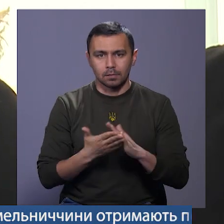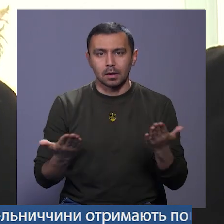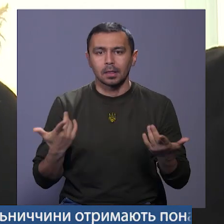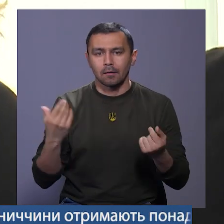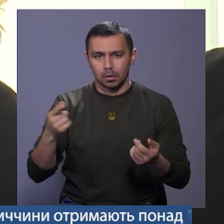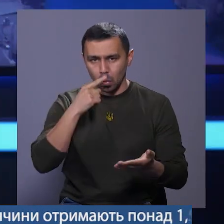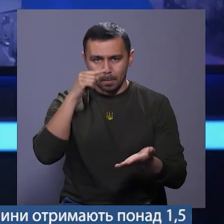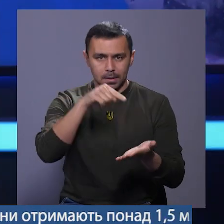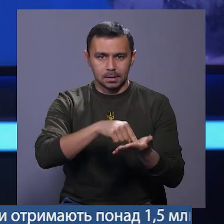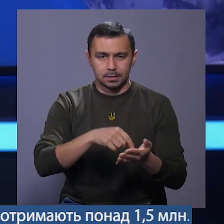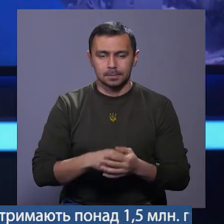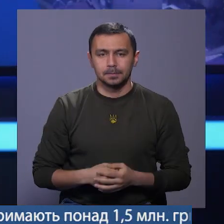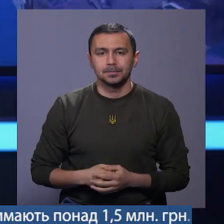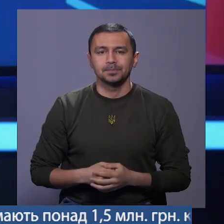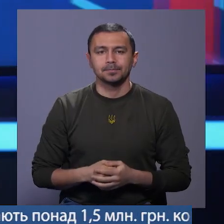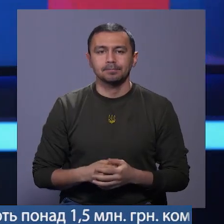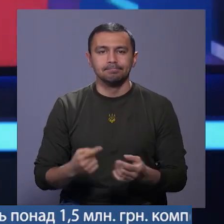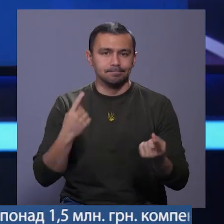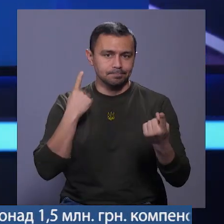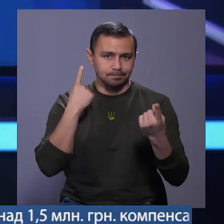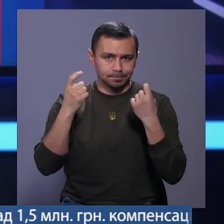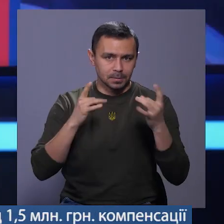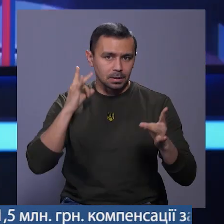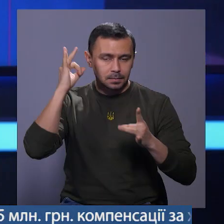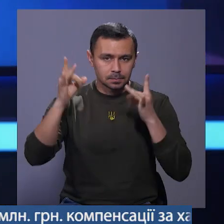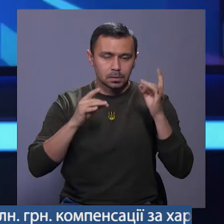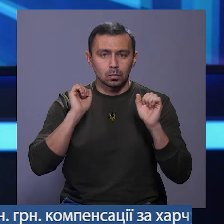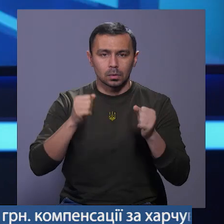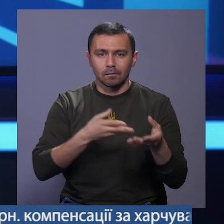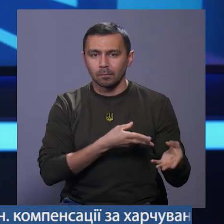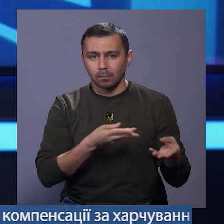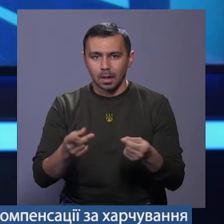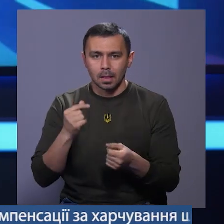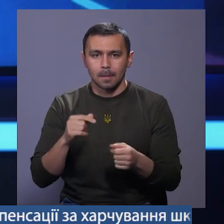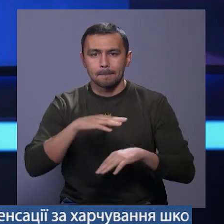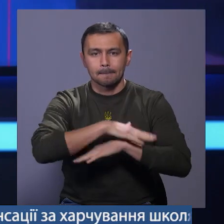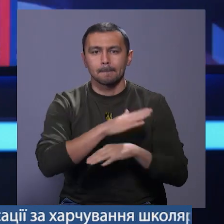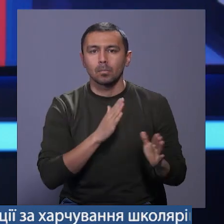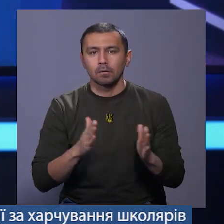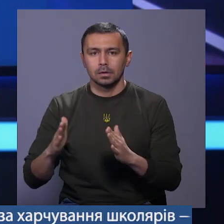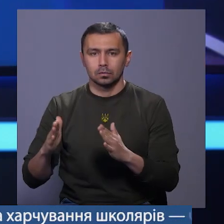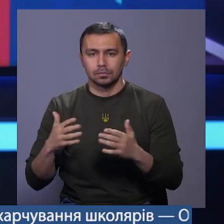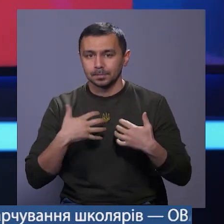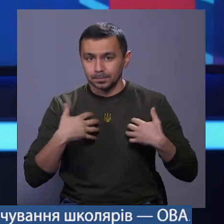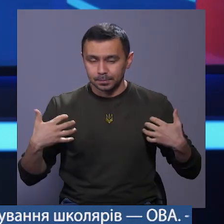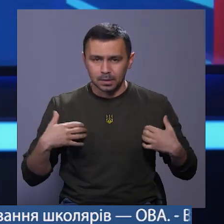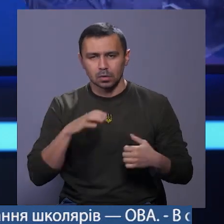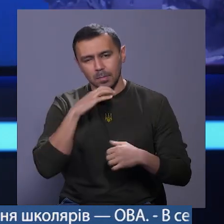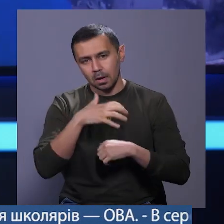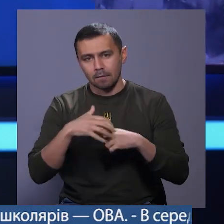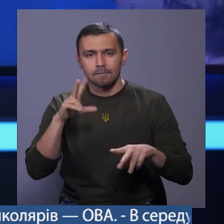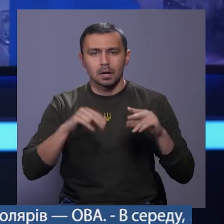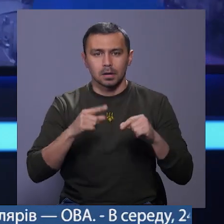вони опинилися. Сигнал повітряної тривоги може вплинути на поведінку домашнього улюбленця, вважають